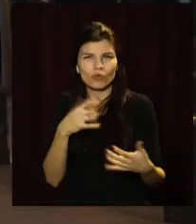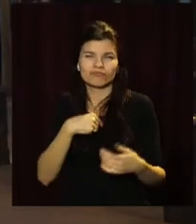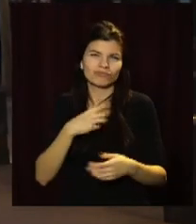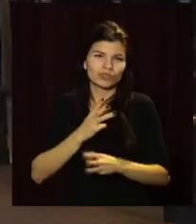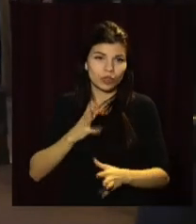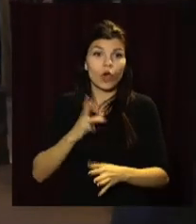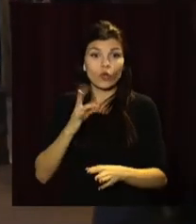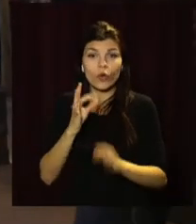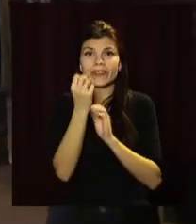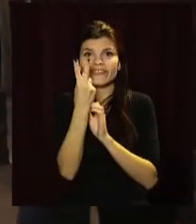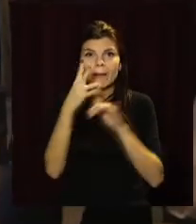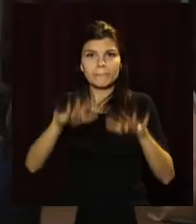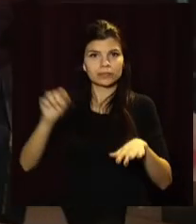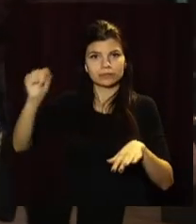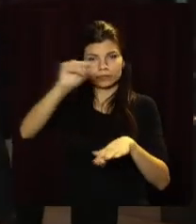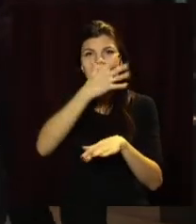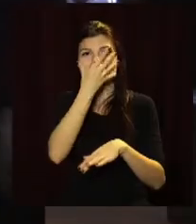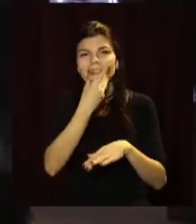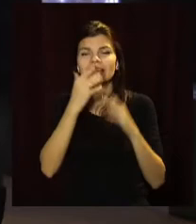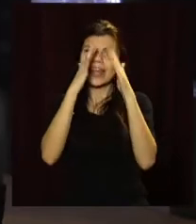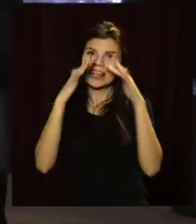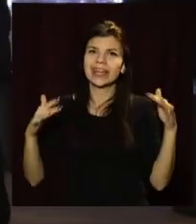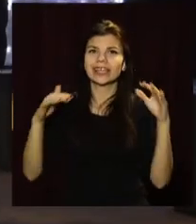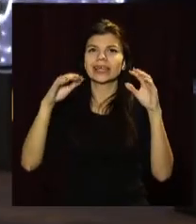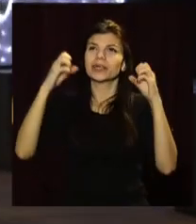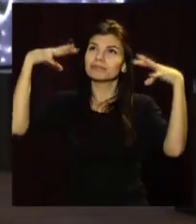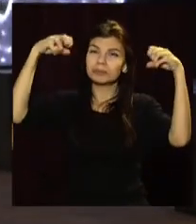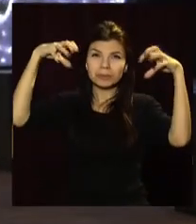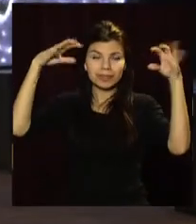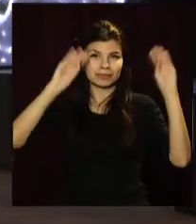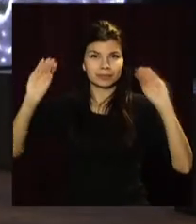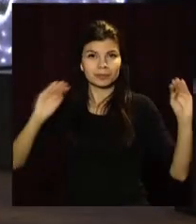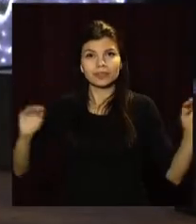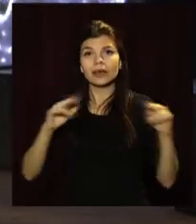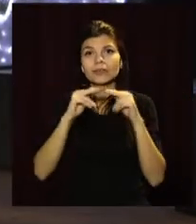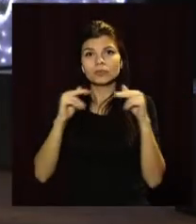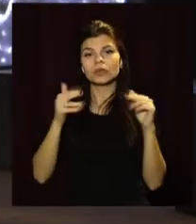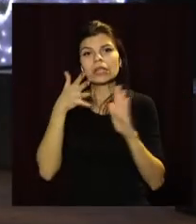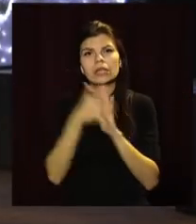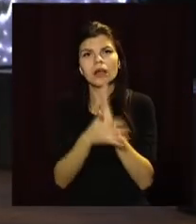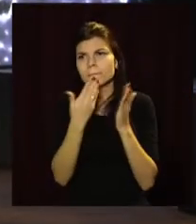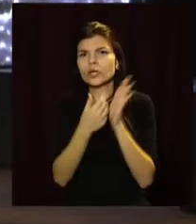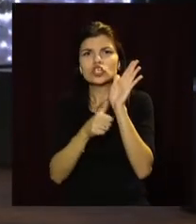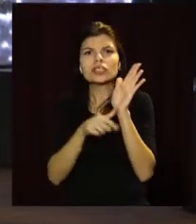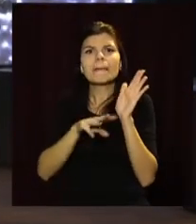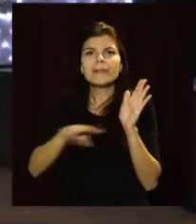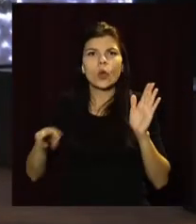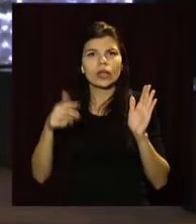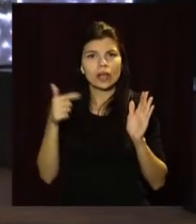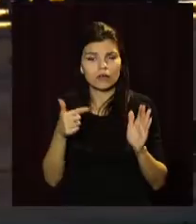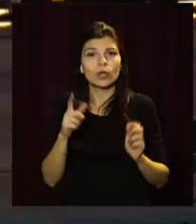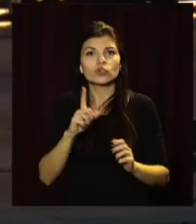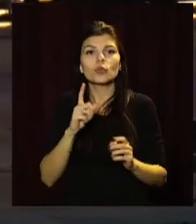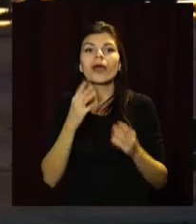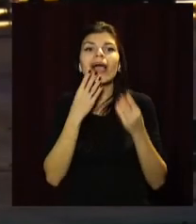локацій міста – іллюмінацію та ялинками. Загалом на новорічний настрій дніпрян витратили майже 6 мільйонів гривень. Аби прикраси не